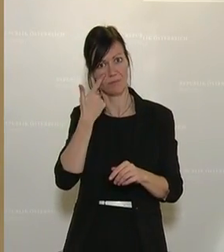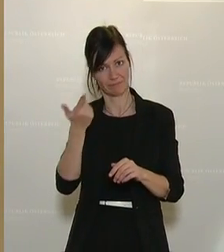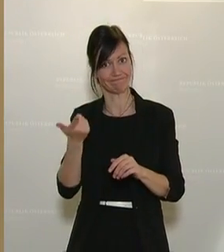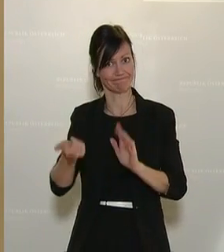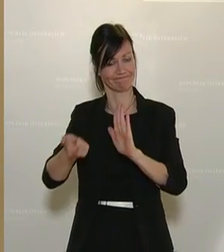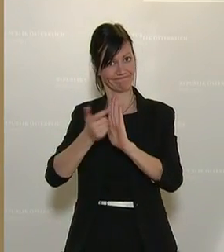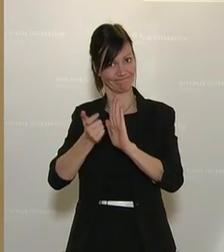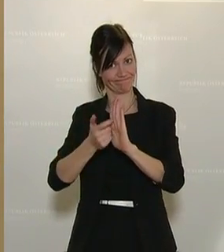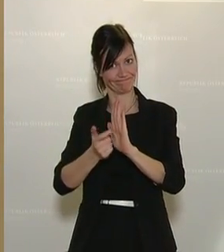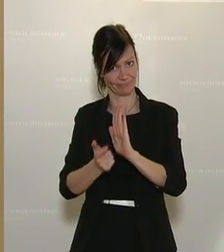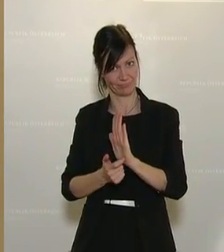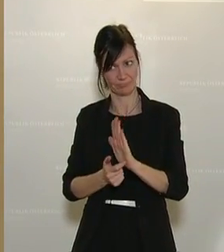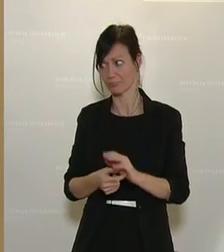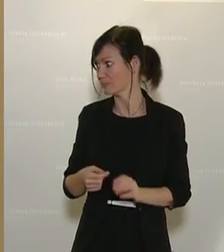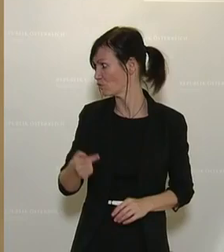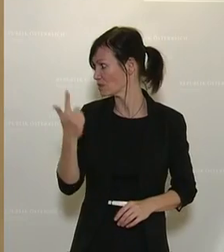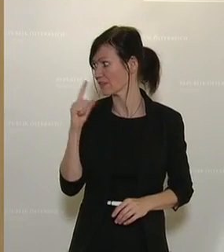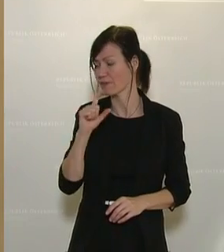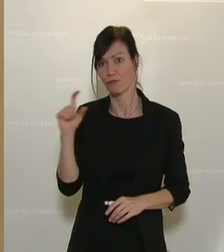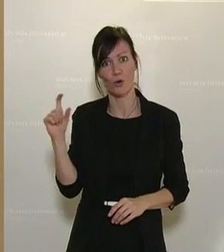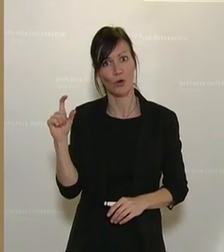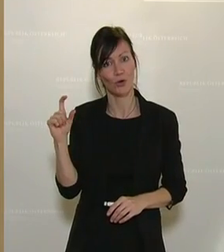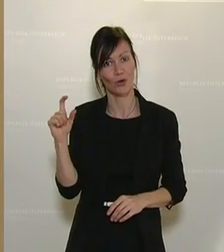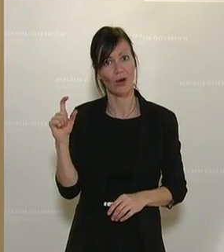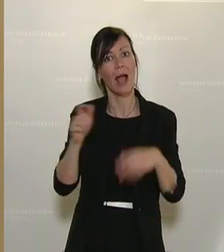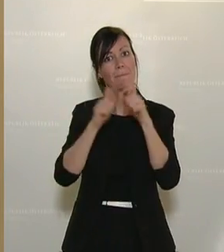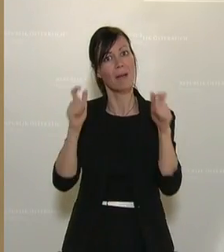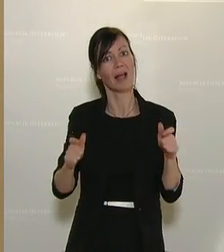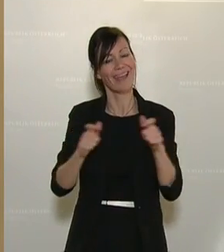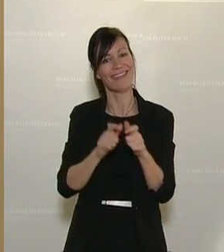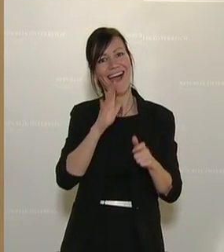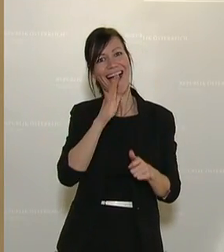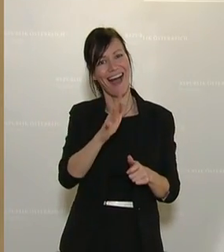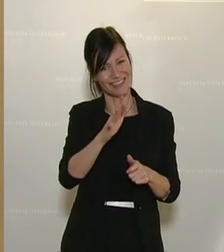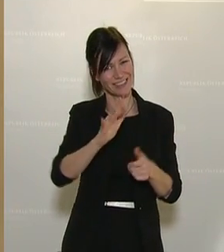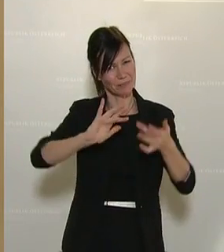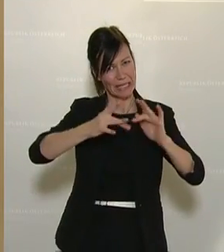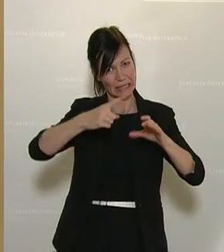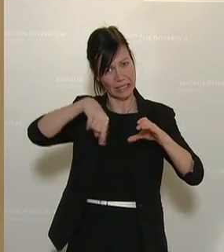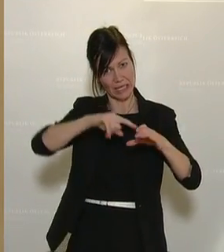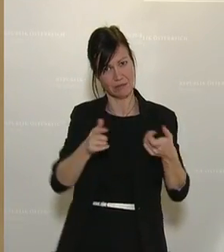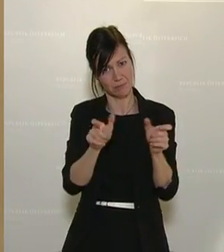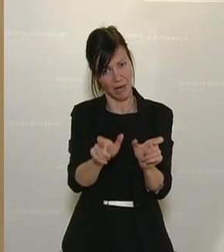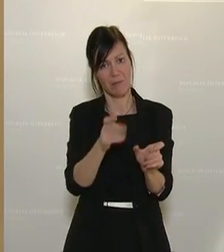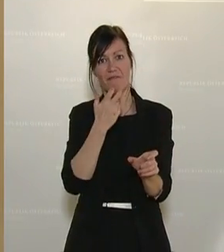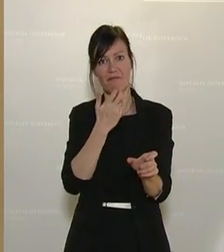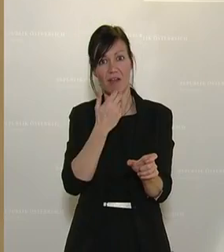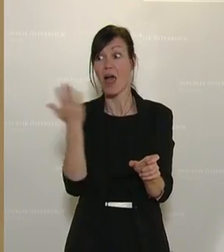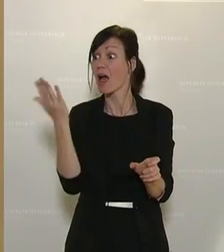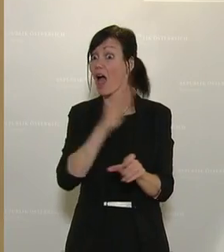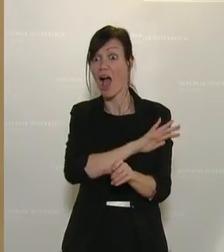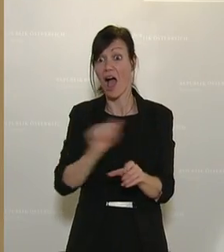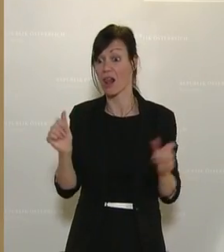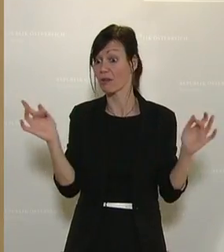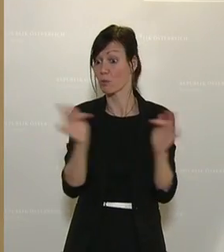gerade vorletzte Woche, das Hass im Netzpaket, wo alle Oppositionsparteien im Vorfeld gesagt haben, hier gibt es